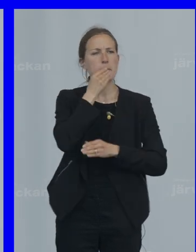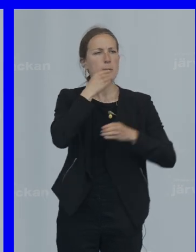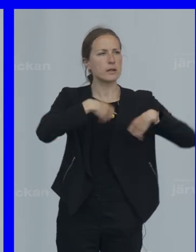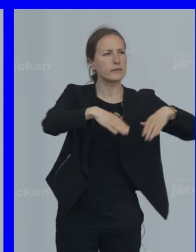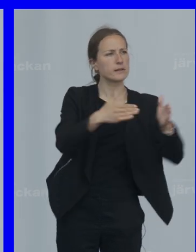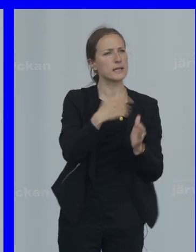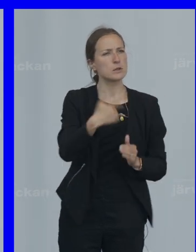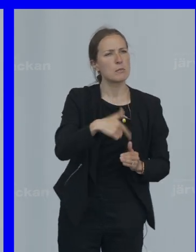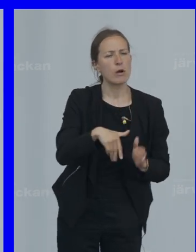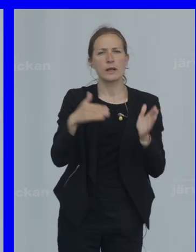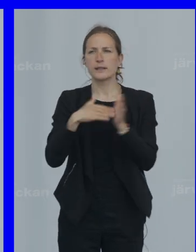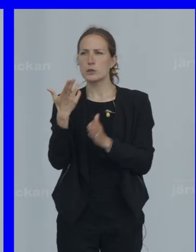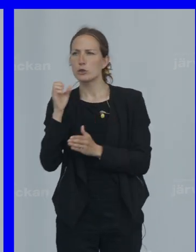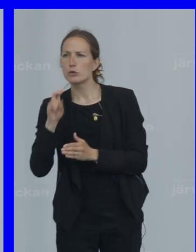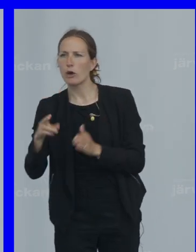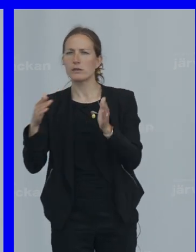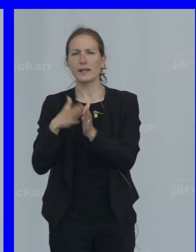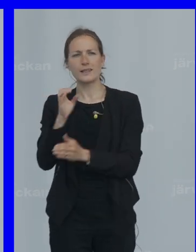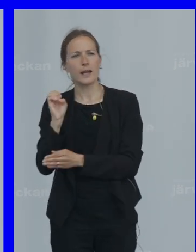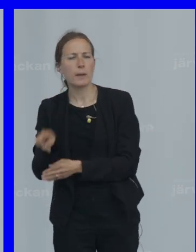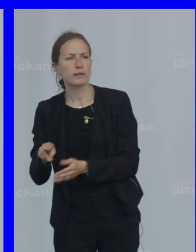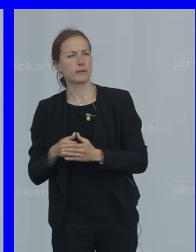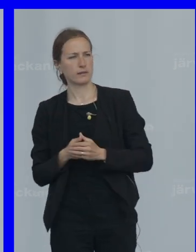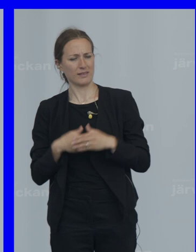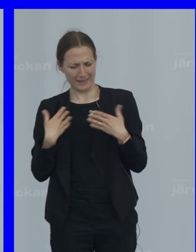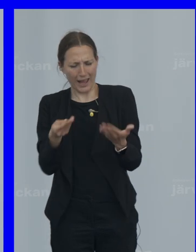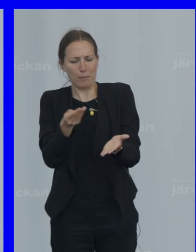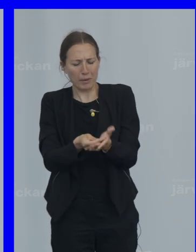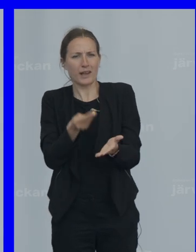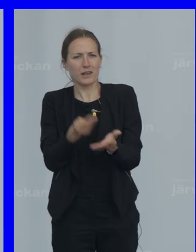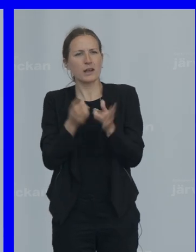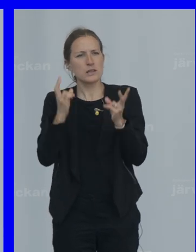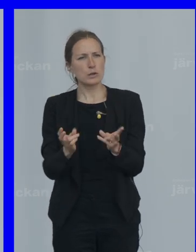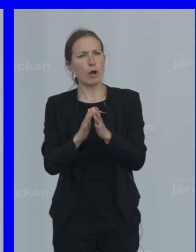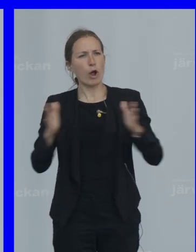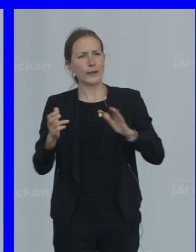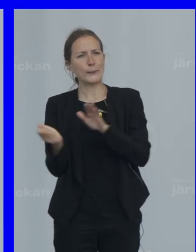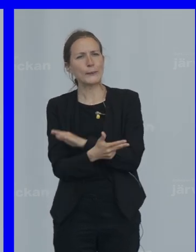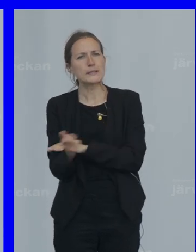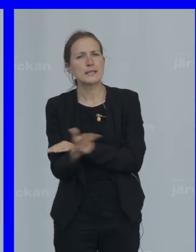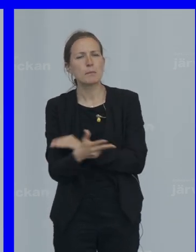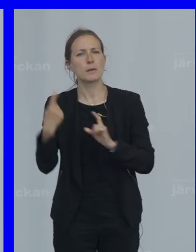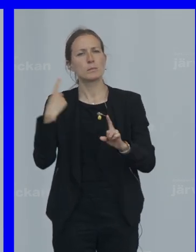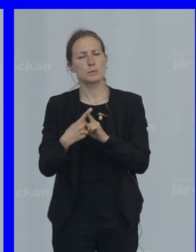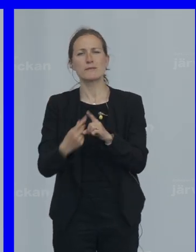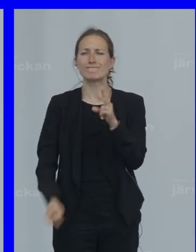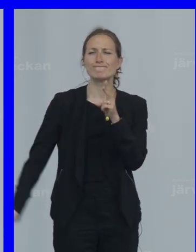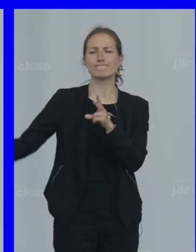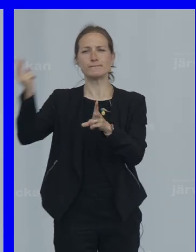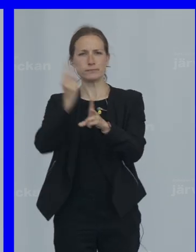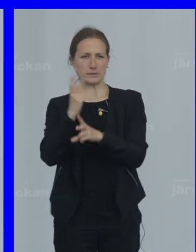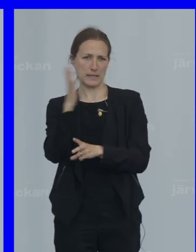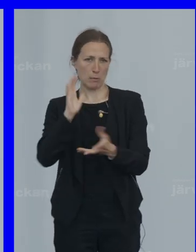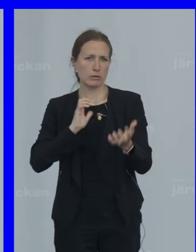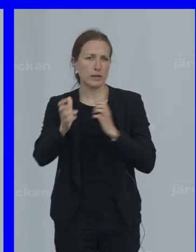Somalia Till Sudan Till Jemen Det är pengar som ökar utsläppen Och förvärrar klimatkrisen